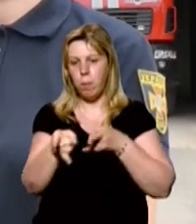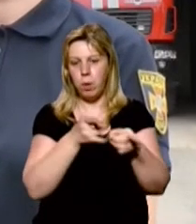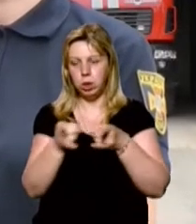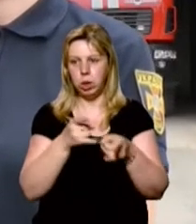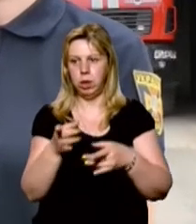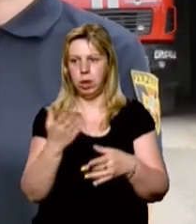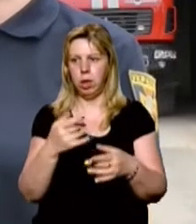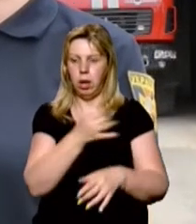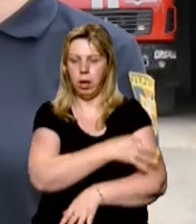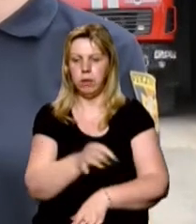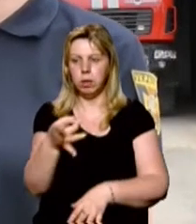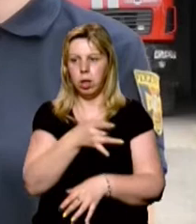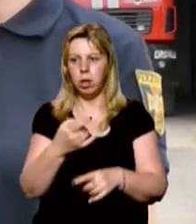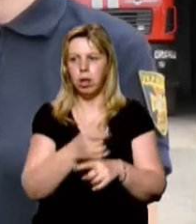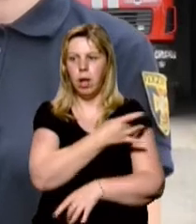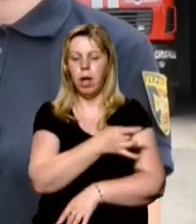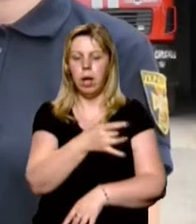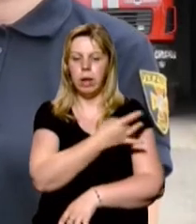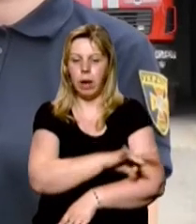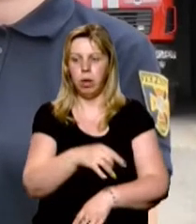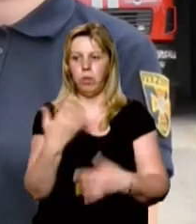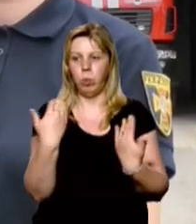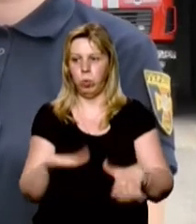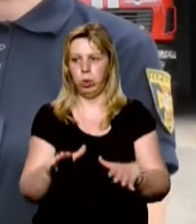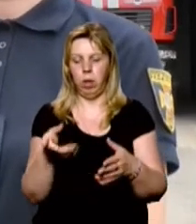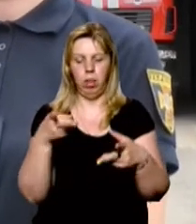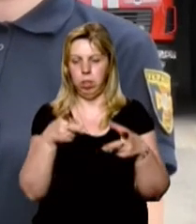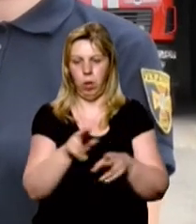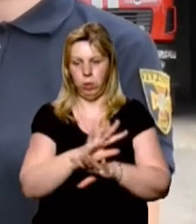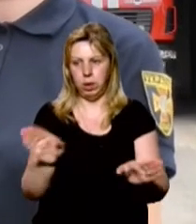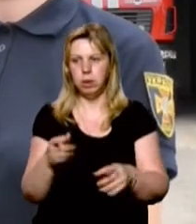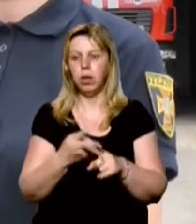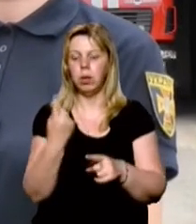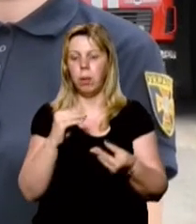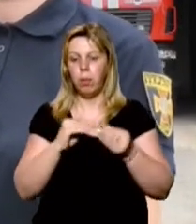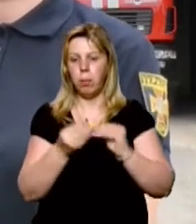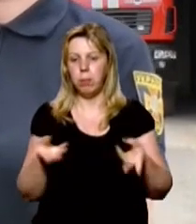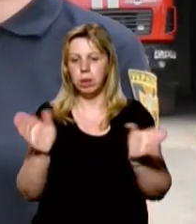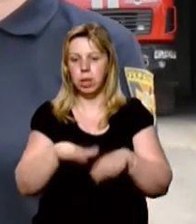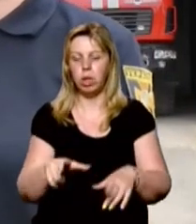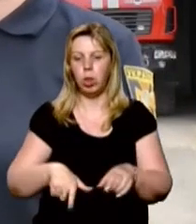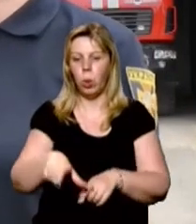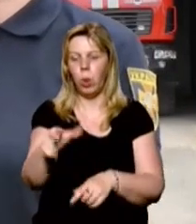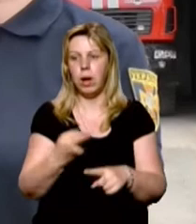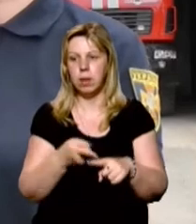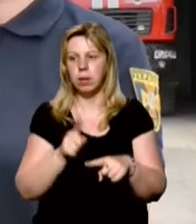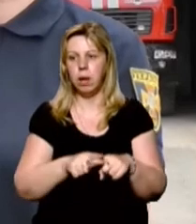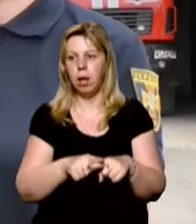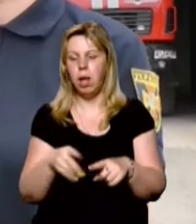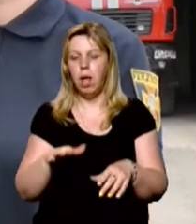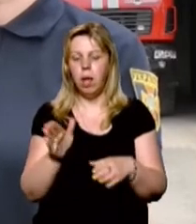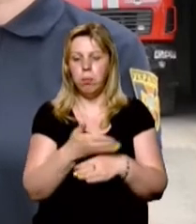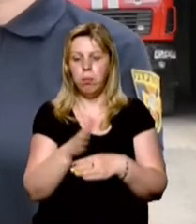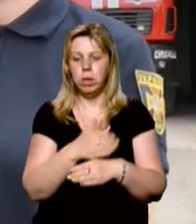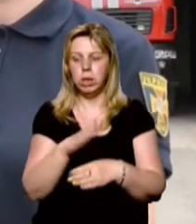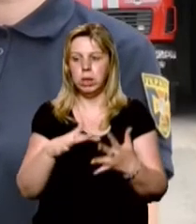по всім автошляхам Рахівського району, тобто Рахівщина вже від світу не відрізана. Єдиною проблемою залишається ділянка між